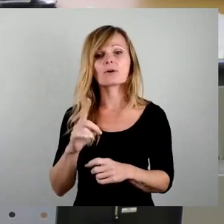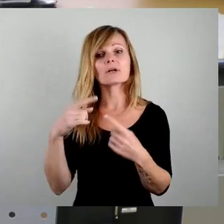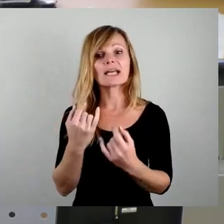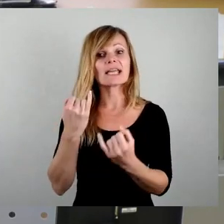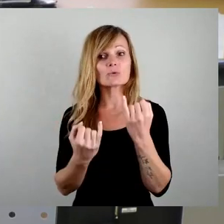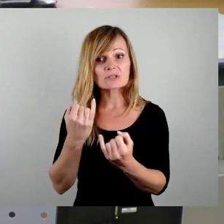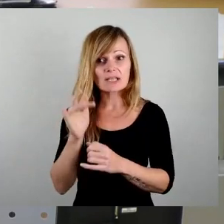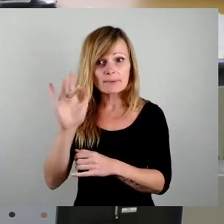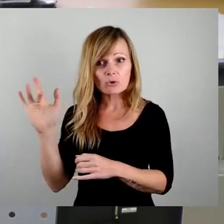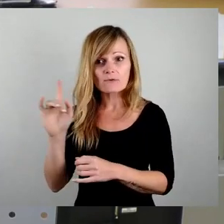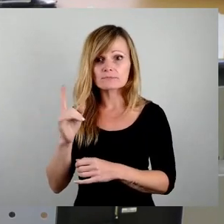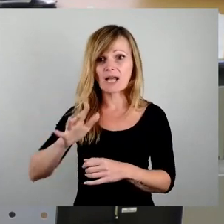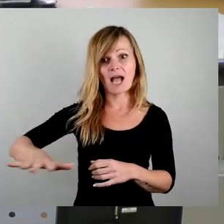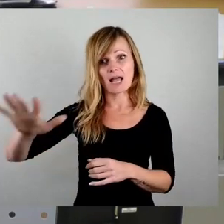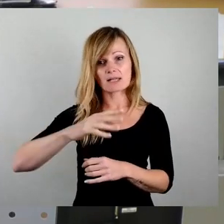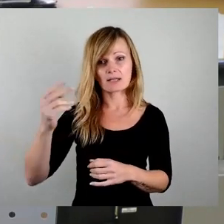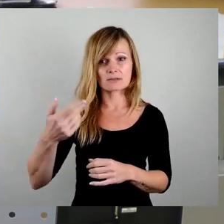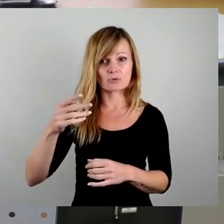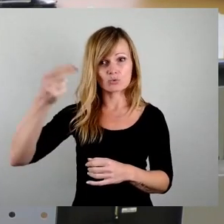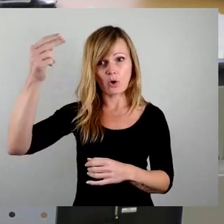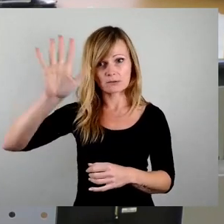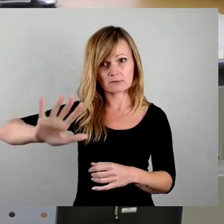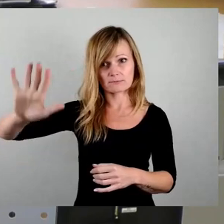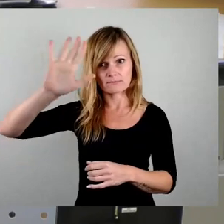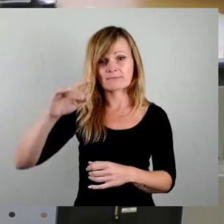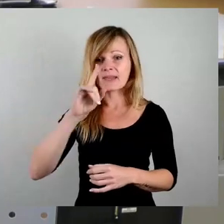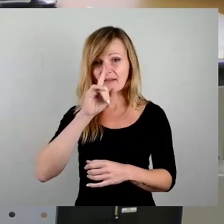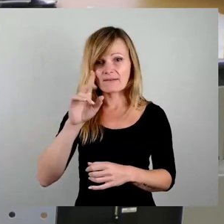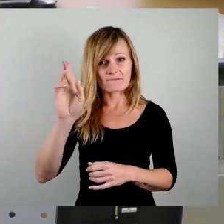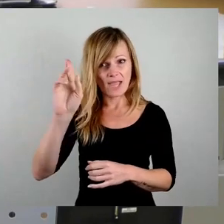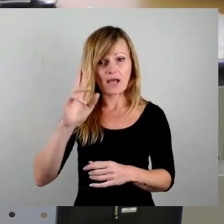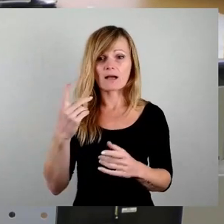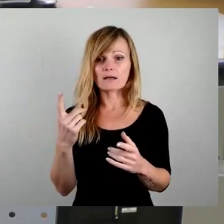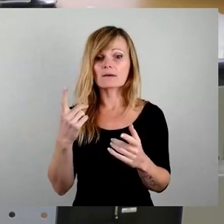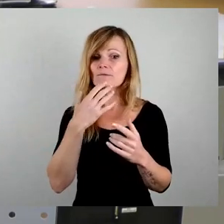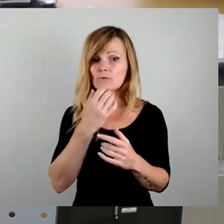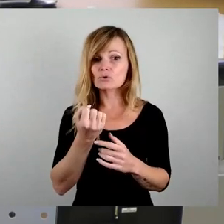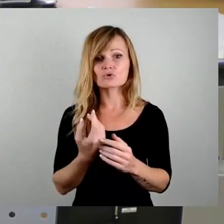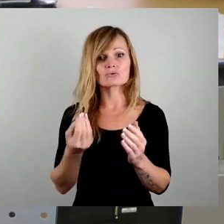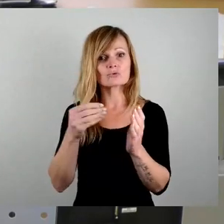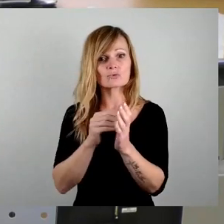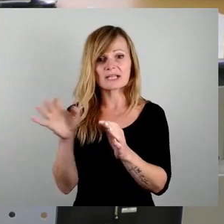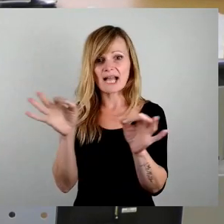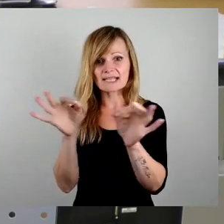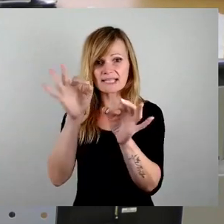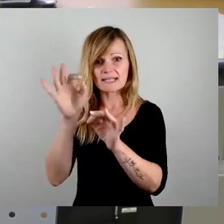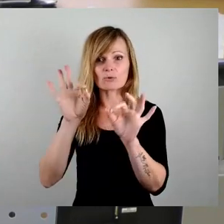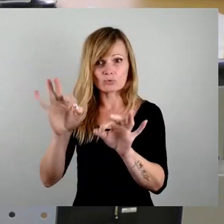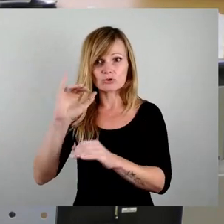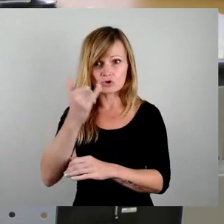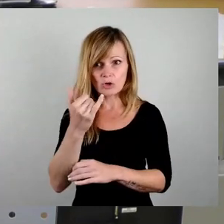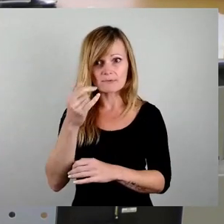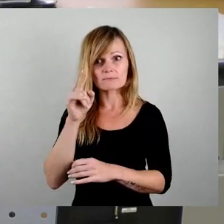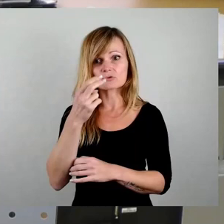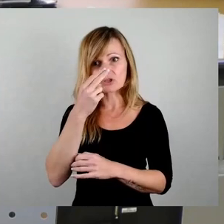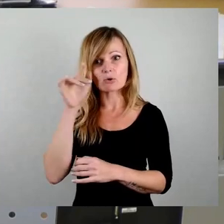weit den ganzen Nordraum. Also wer denn noch zusätzliche Ansiedlung möchte und gute Jobs dort oben, der muss dafür sorgen, dass es dort oben Wasser